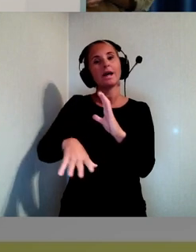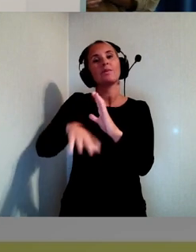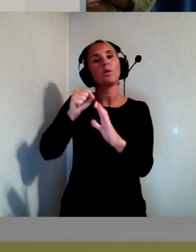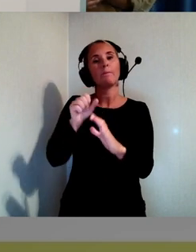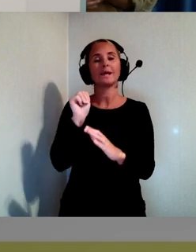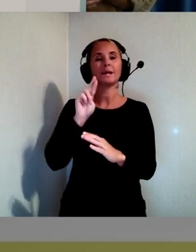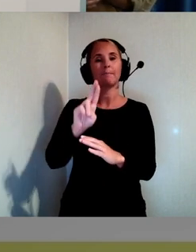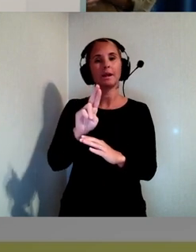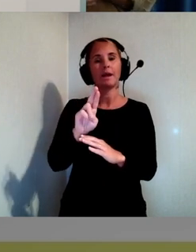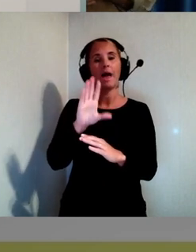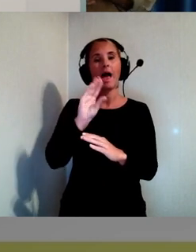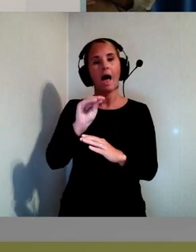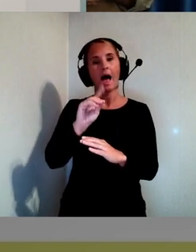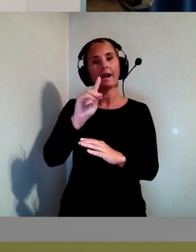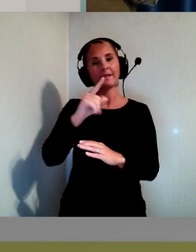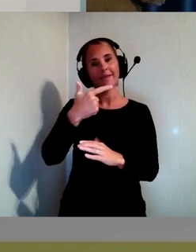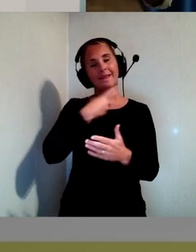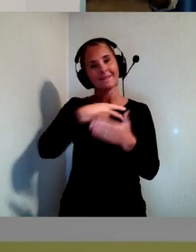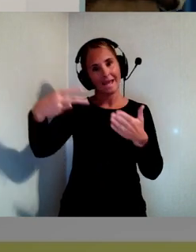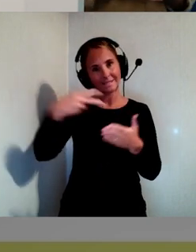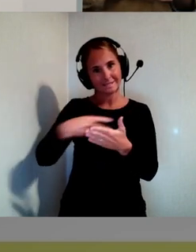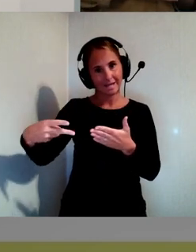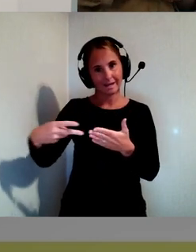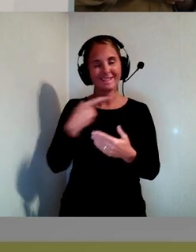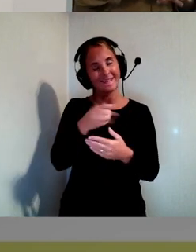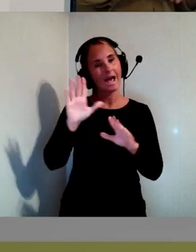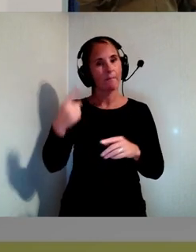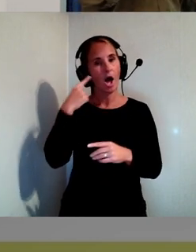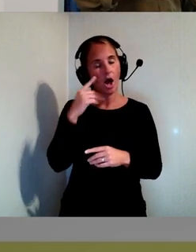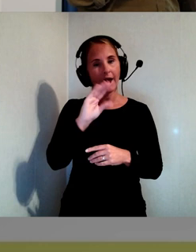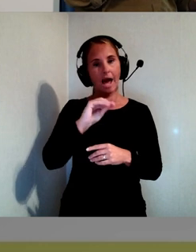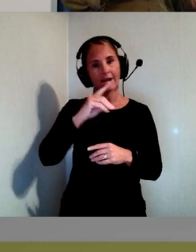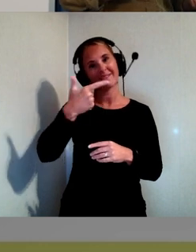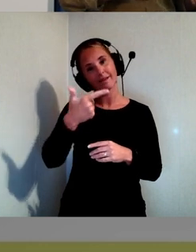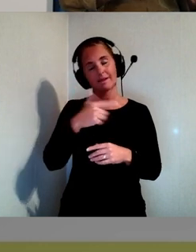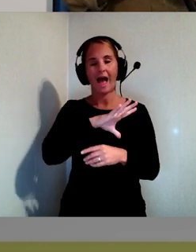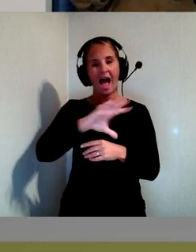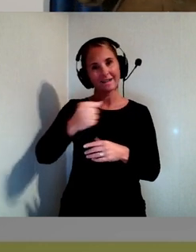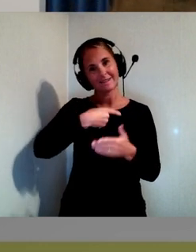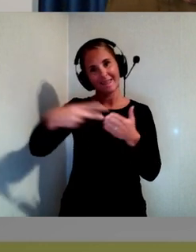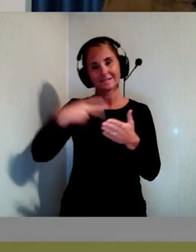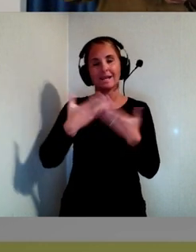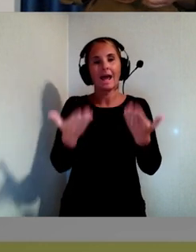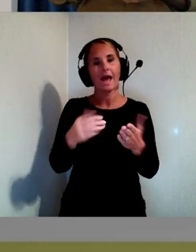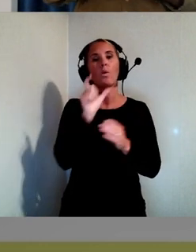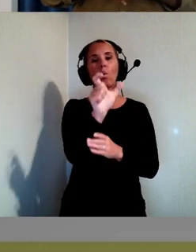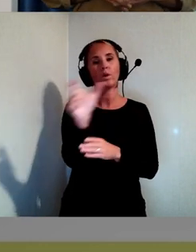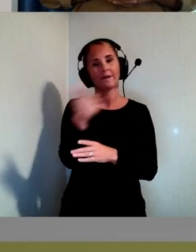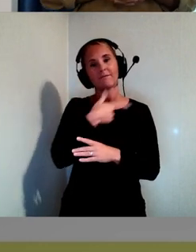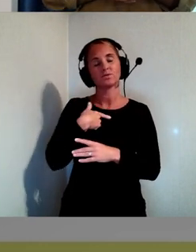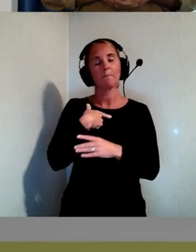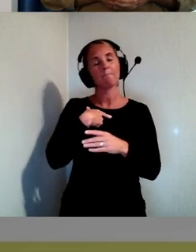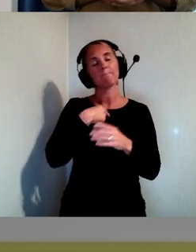allt texter. Som vi redan har hört så är allt texter alltså de här orden som beskriver det vi med syn